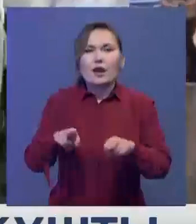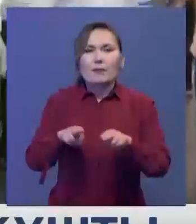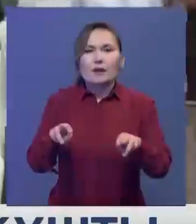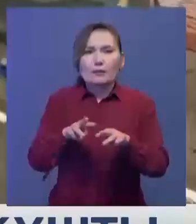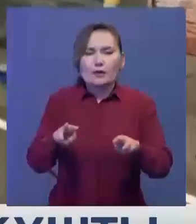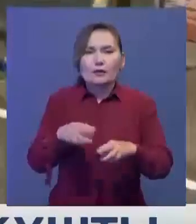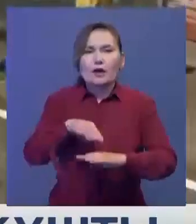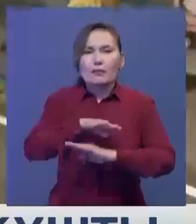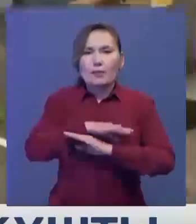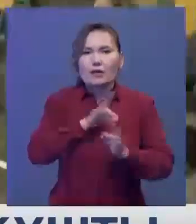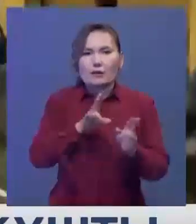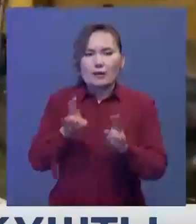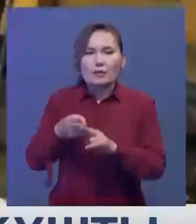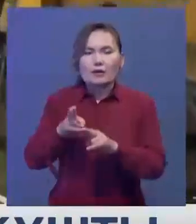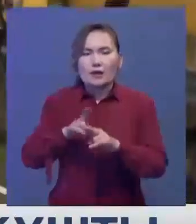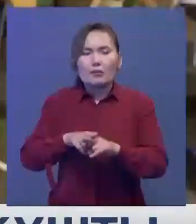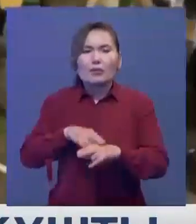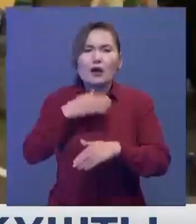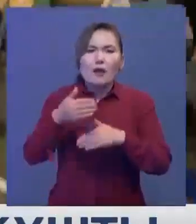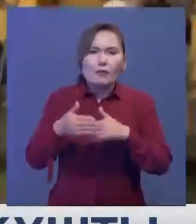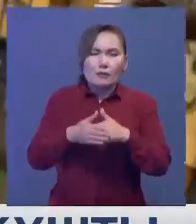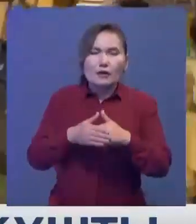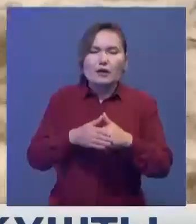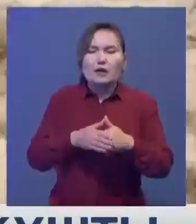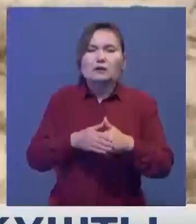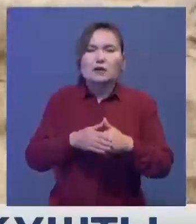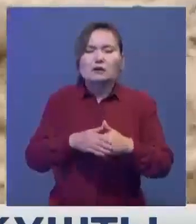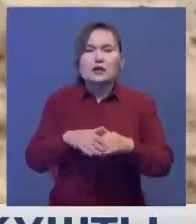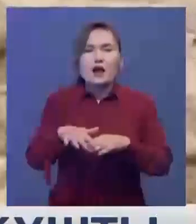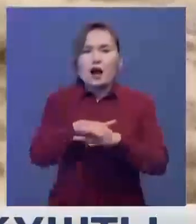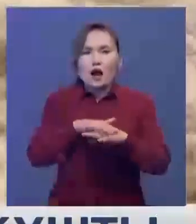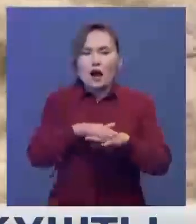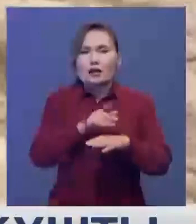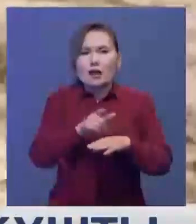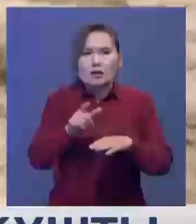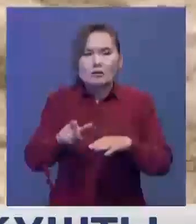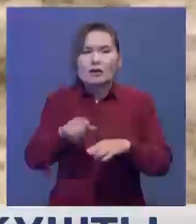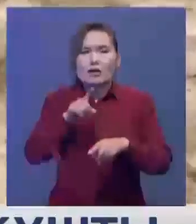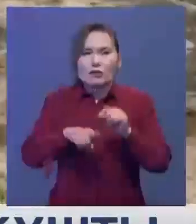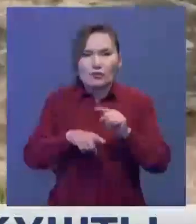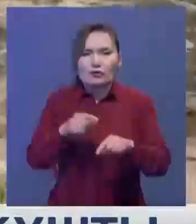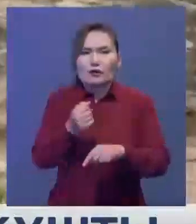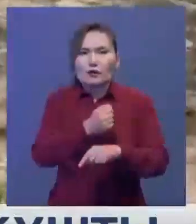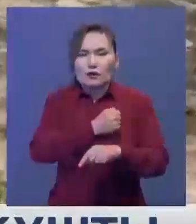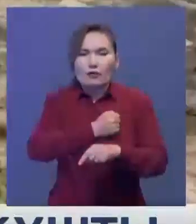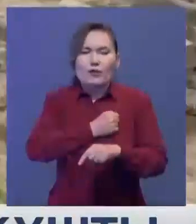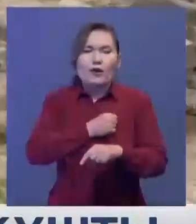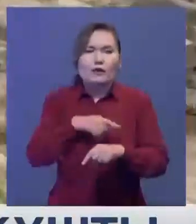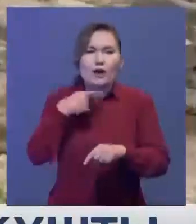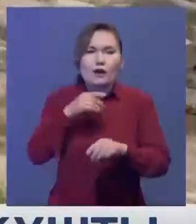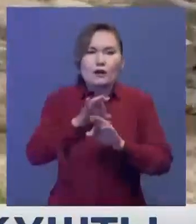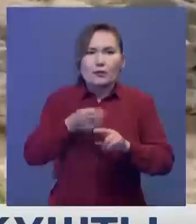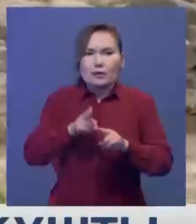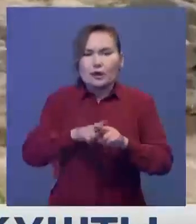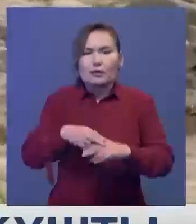-министрі көз жұмғандардың жақындарына әлеметтік желіде көңіл айтты. Полиция марқымдардың басын бөлігі жастар екенін алға тұрды.